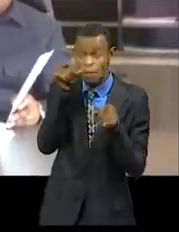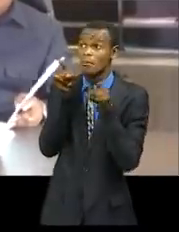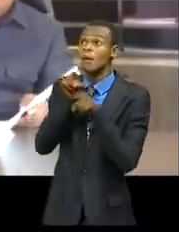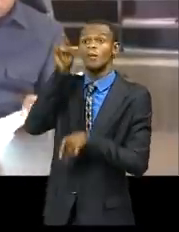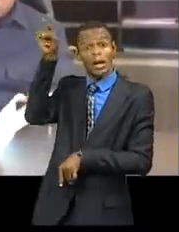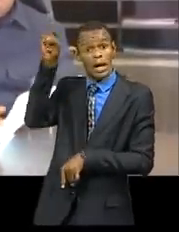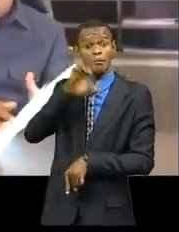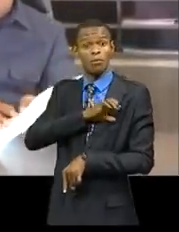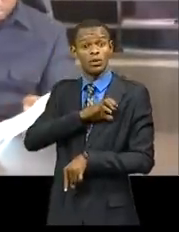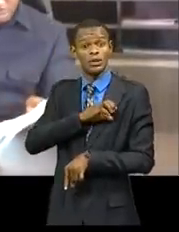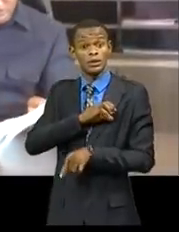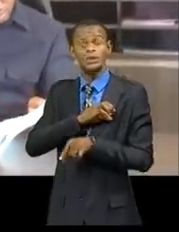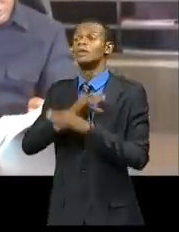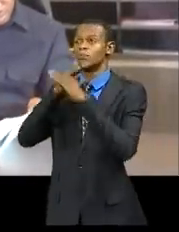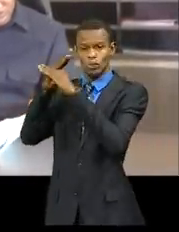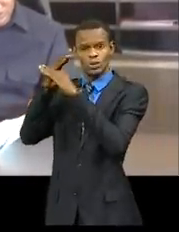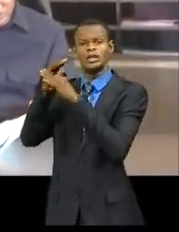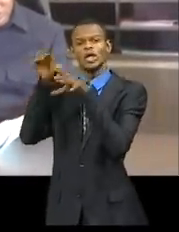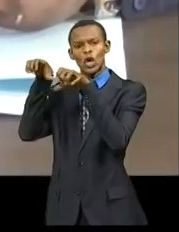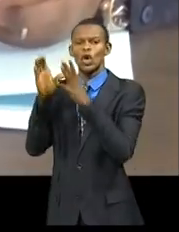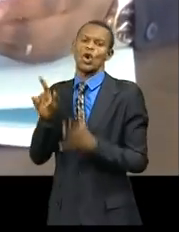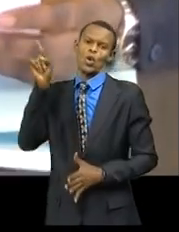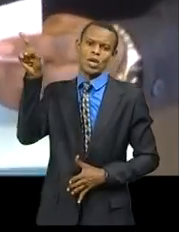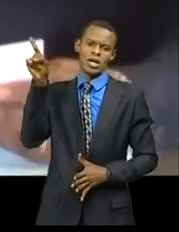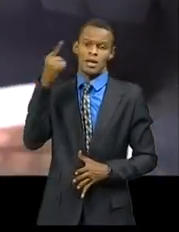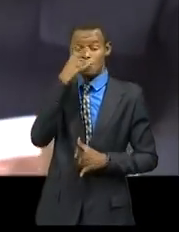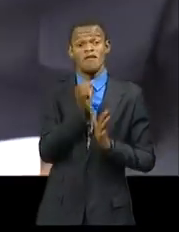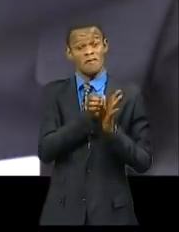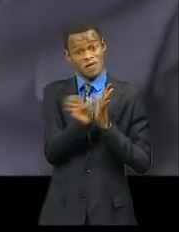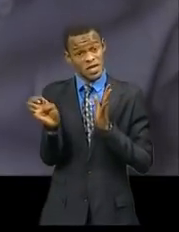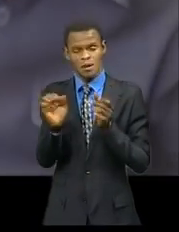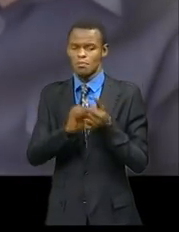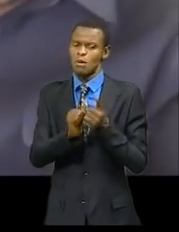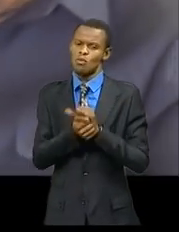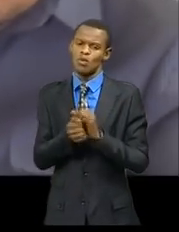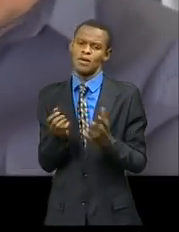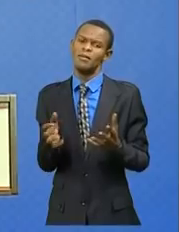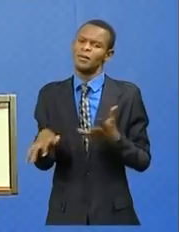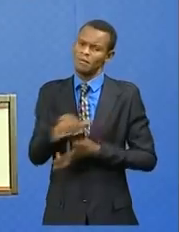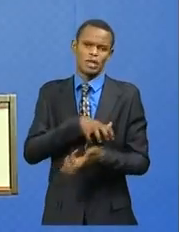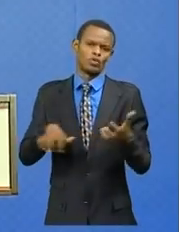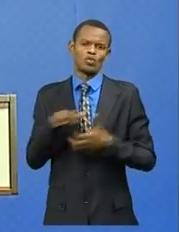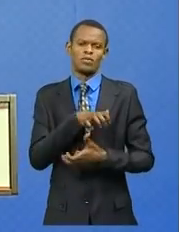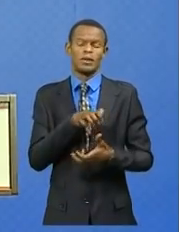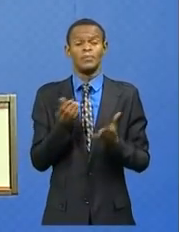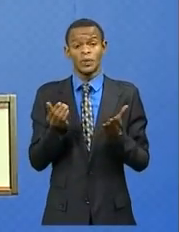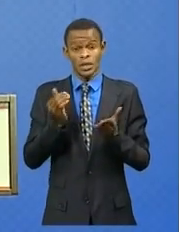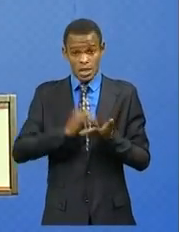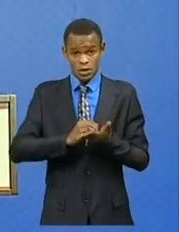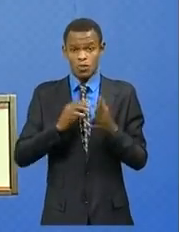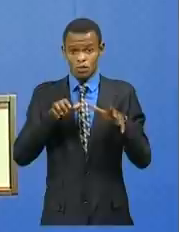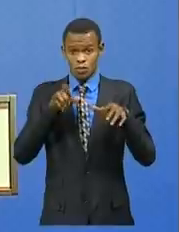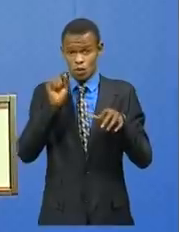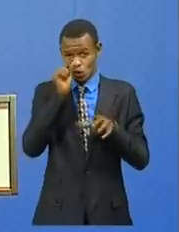pareils incidents et lutter contre la délinquance de leurs ressortissants dans leurs territoires respectifs. Par ailleurs, le